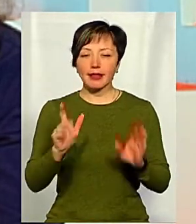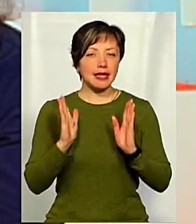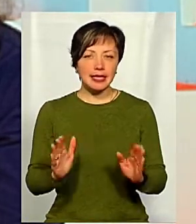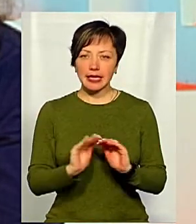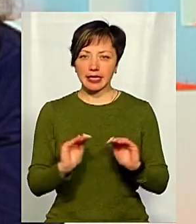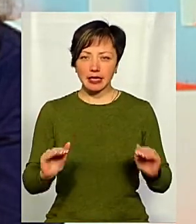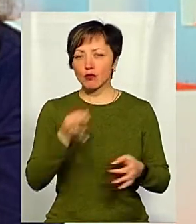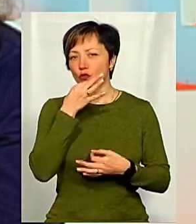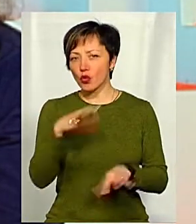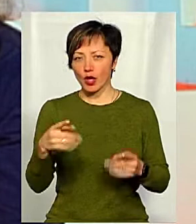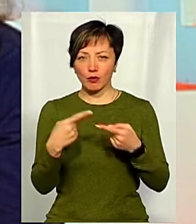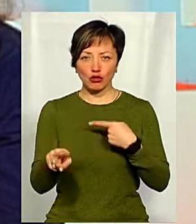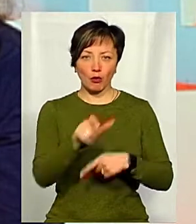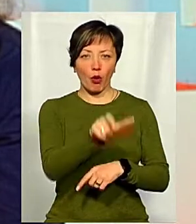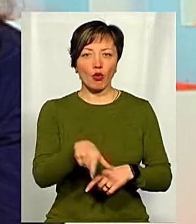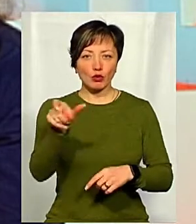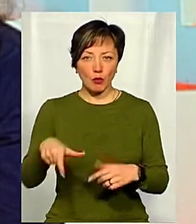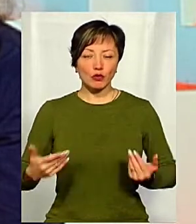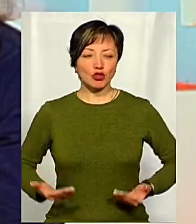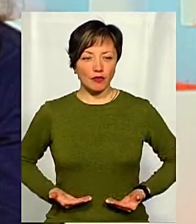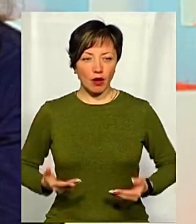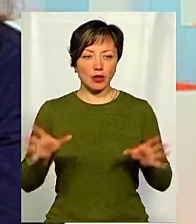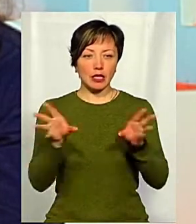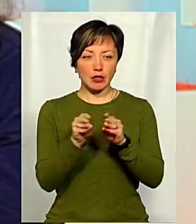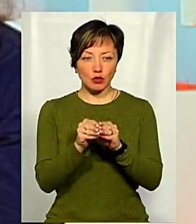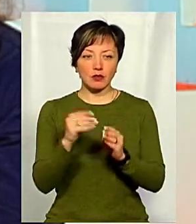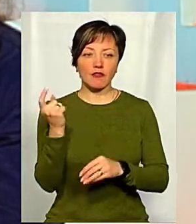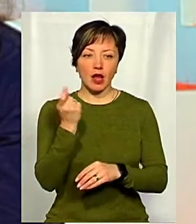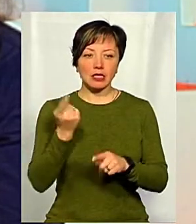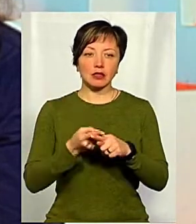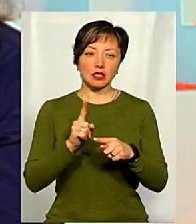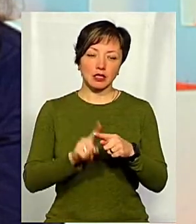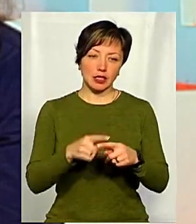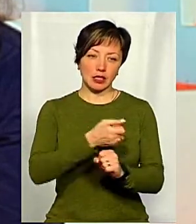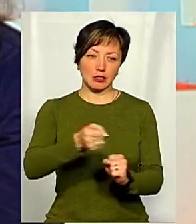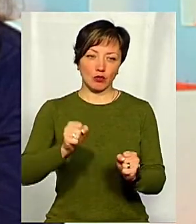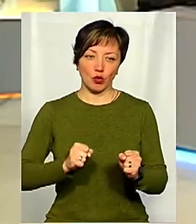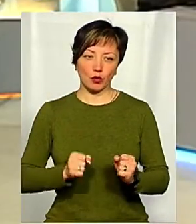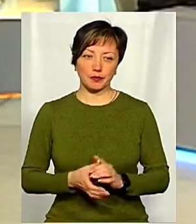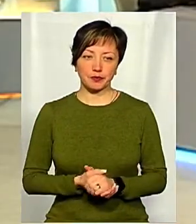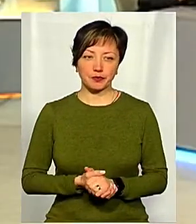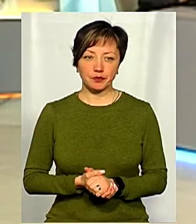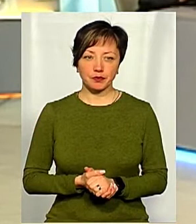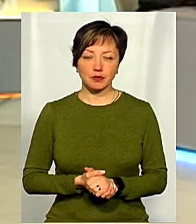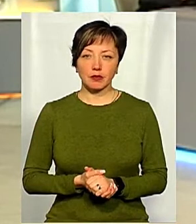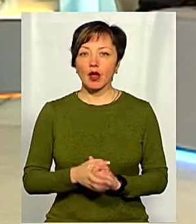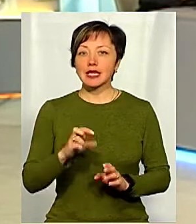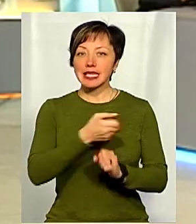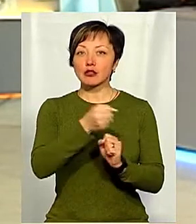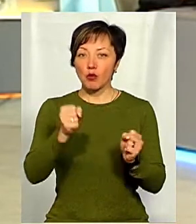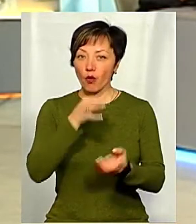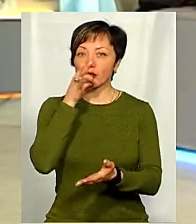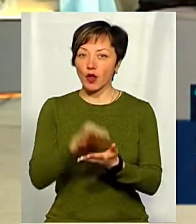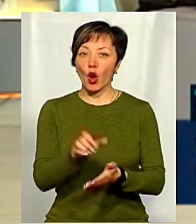Не тільки дітям, а будь-яким іншим, особам, які проживають разом із власником тієї чи іншої зброї. Бо за зброю несе